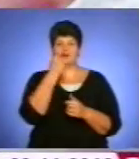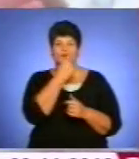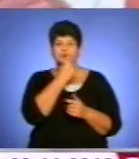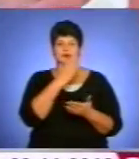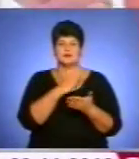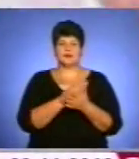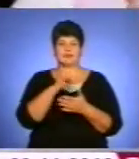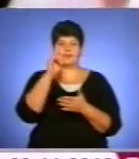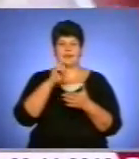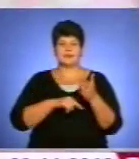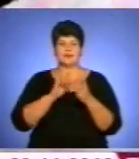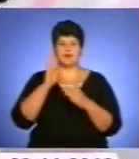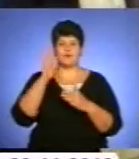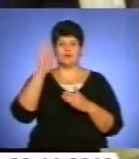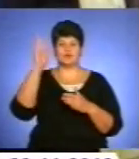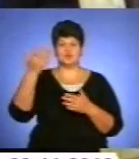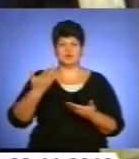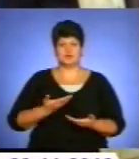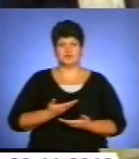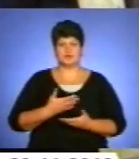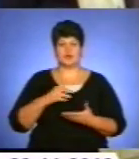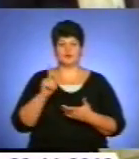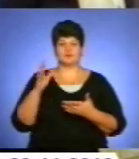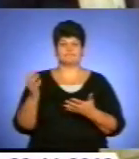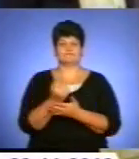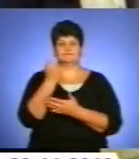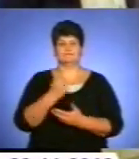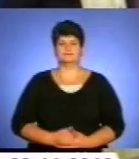з'являється надія на подальше життя і бажання чогось досягти.